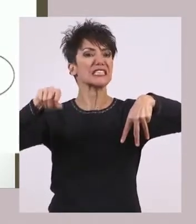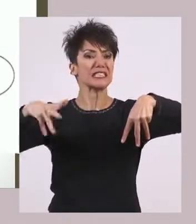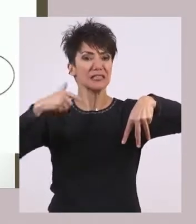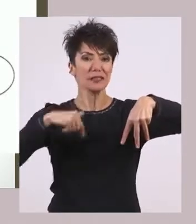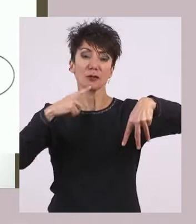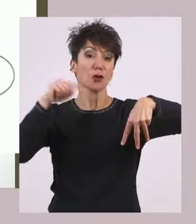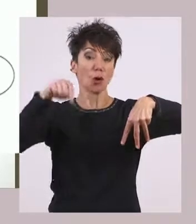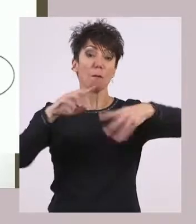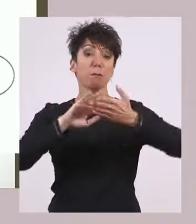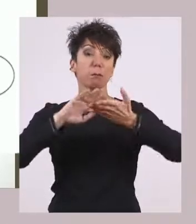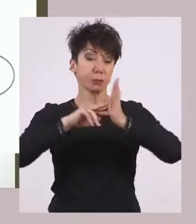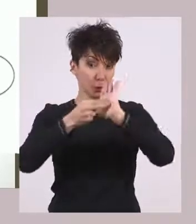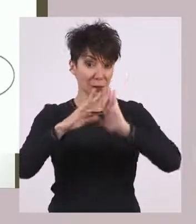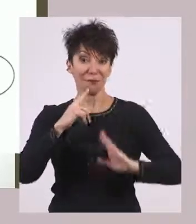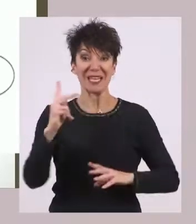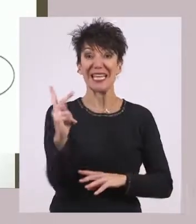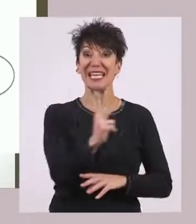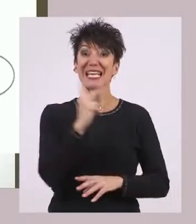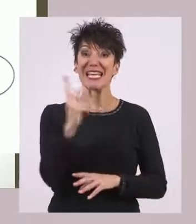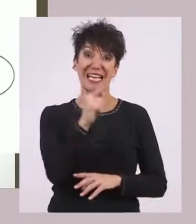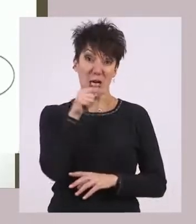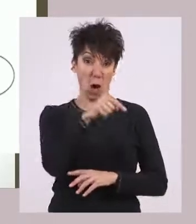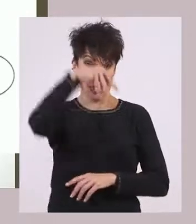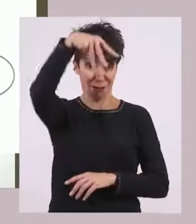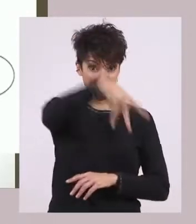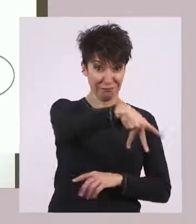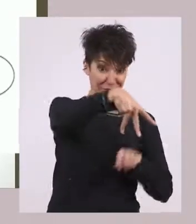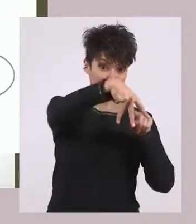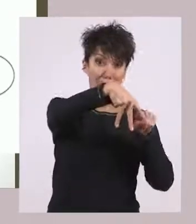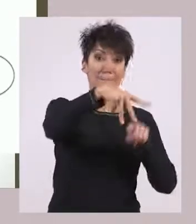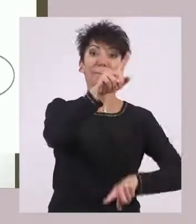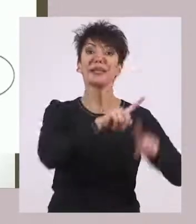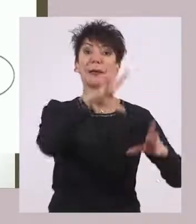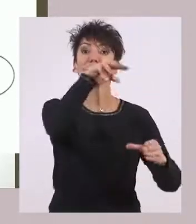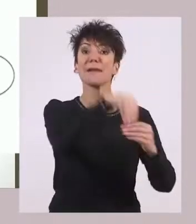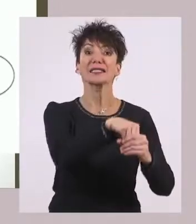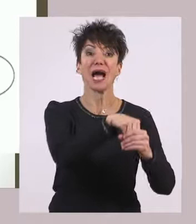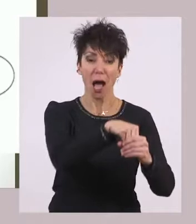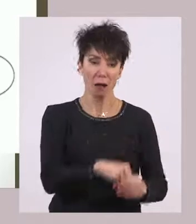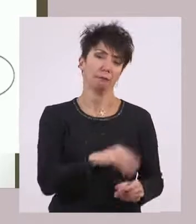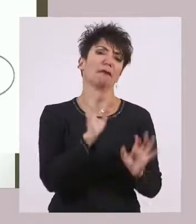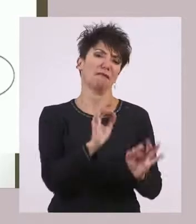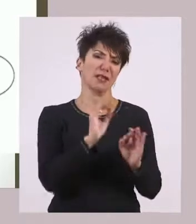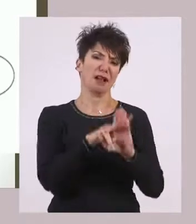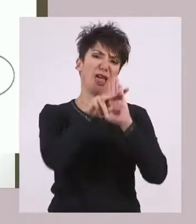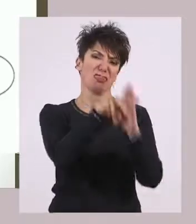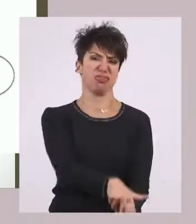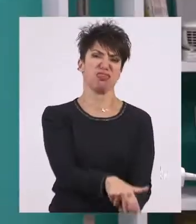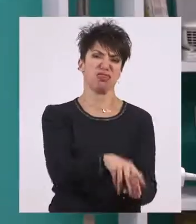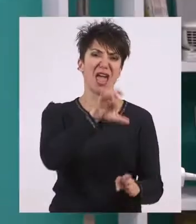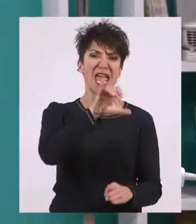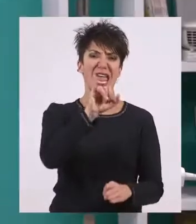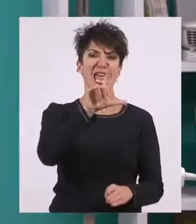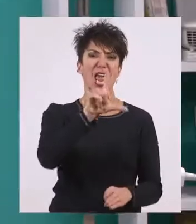Έχουμε τους σήλωτες που δεν είχαν καθόλου δικαιώματα και ήταν η βάση της κοινωνικής πυραμίδας